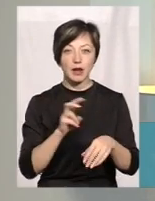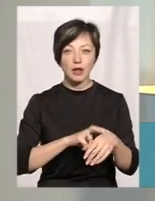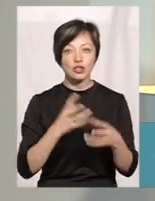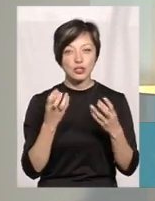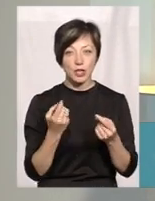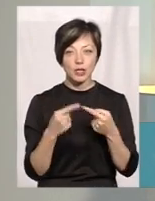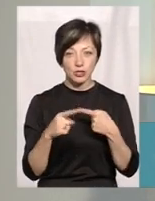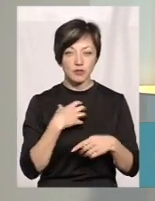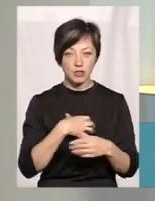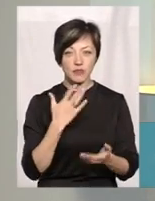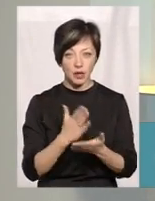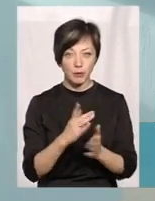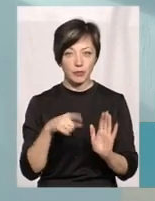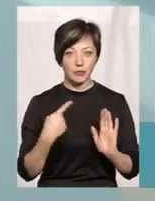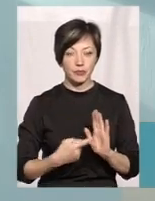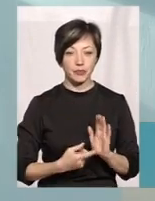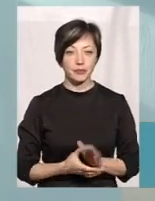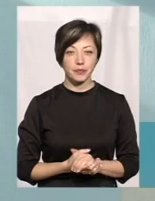якісь от визначальні, як ви вважаєте?